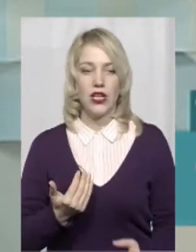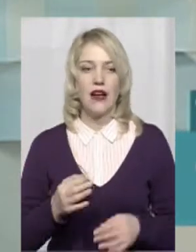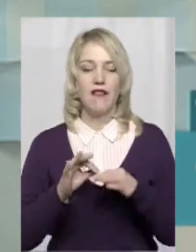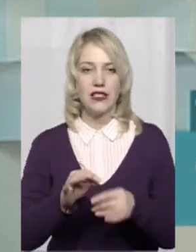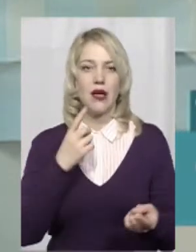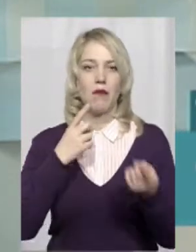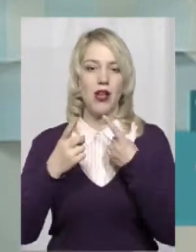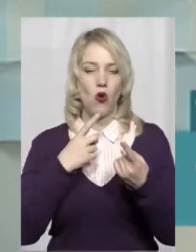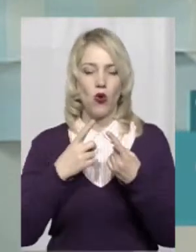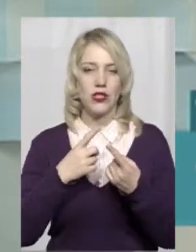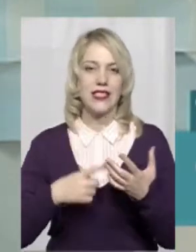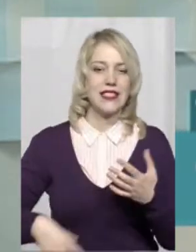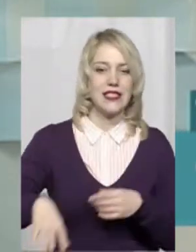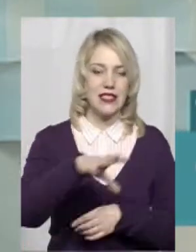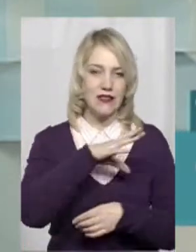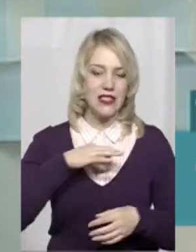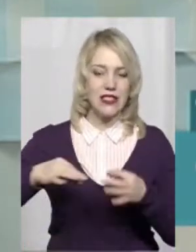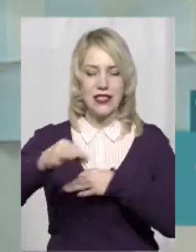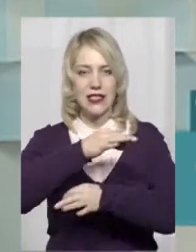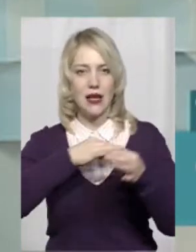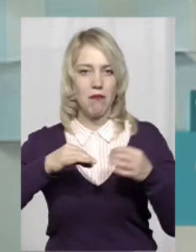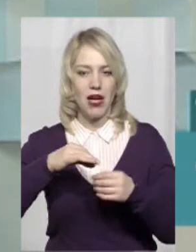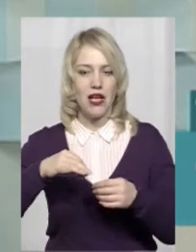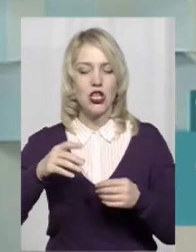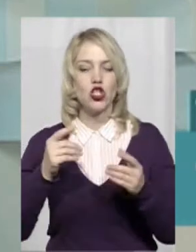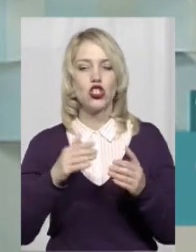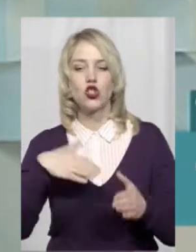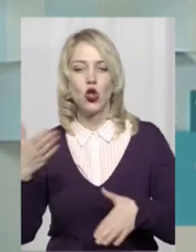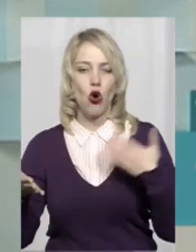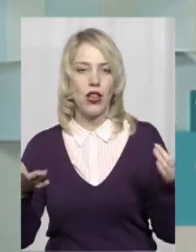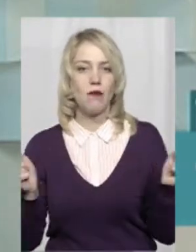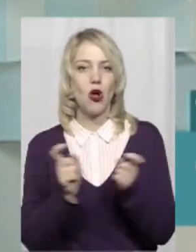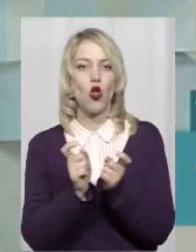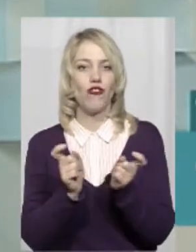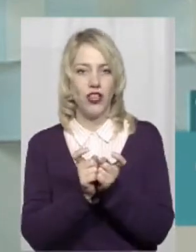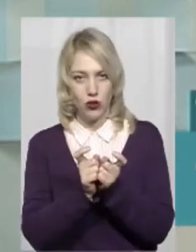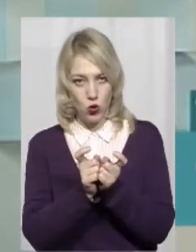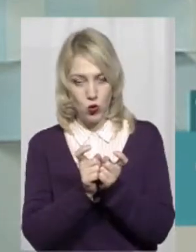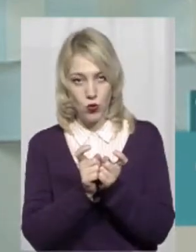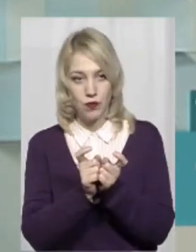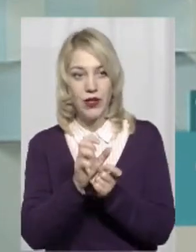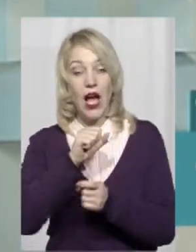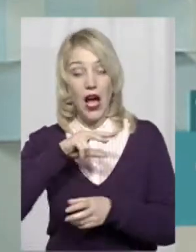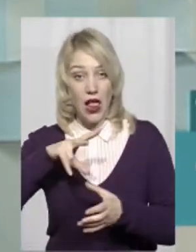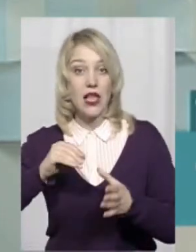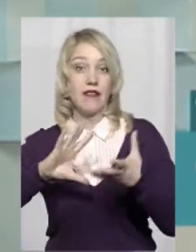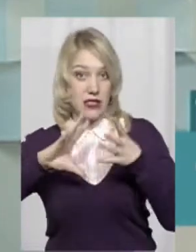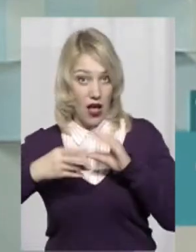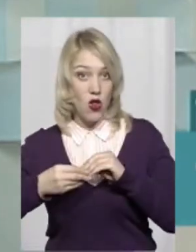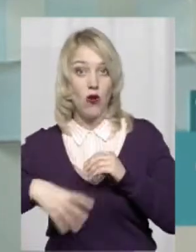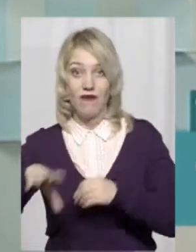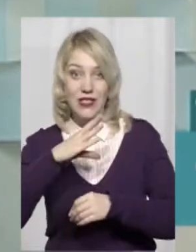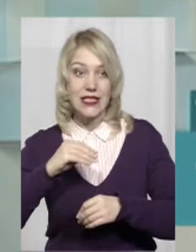переговорення про це з усіма сторонами конфлікту, про це він написав в програмі. Але загалом всі